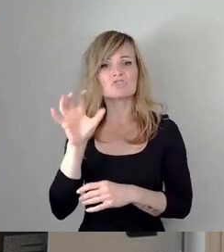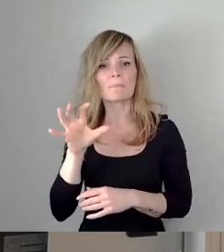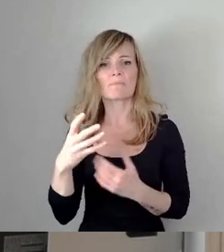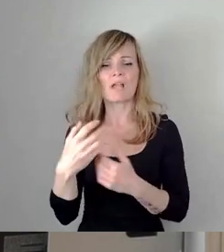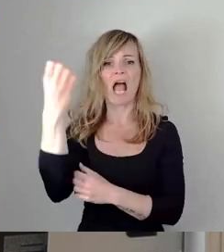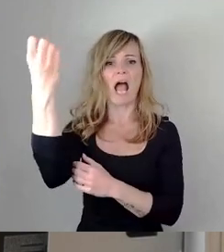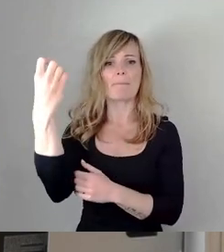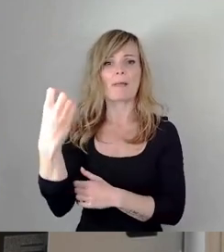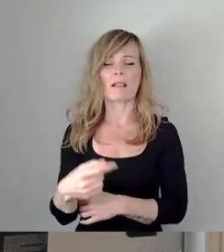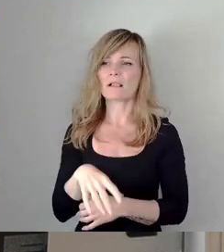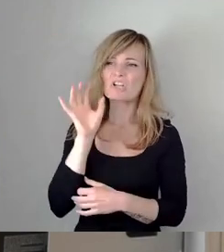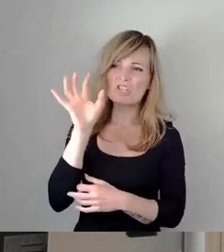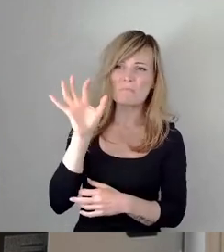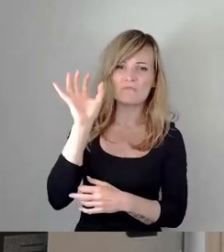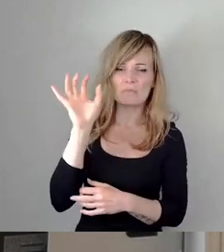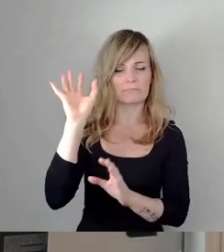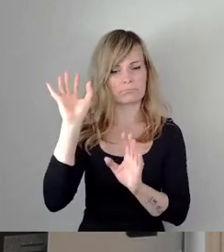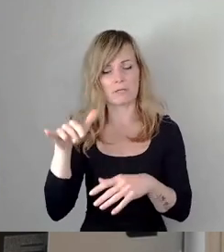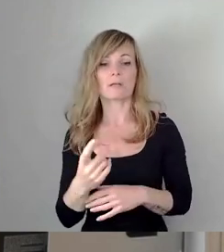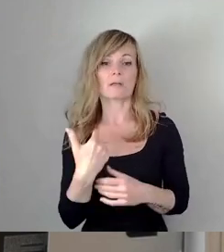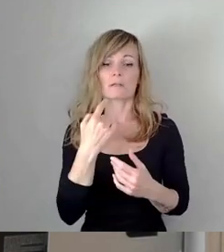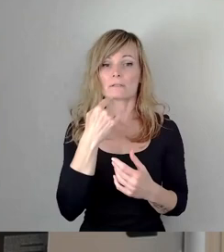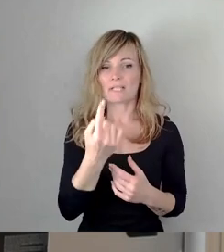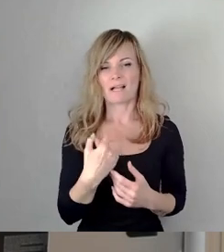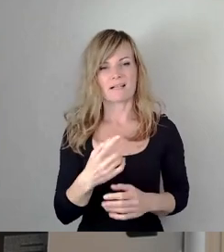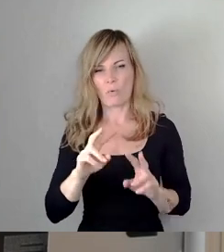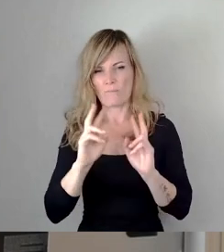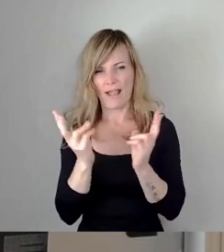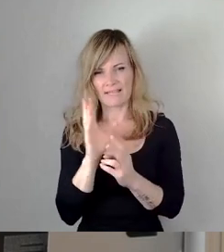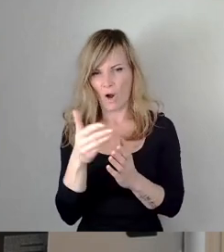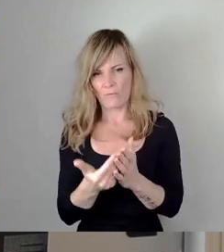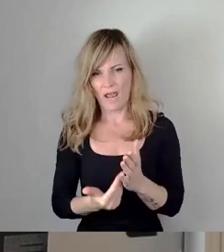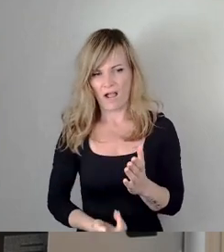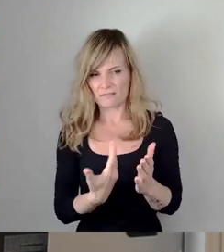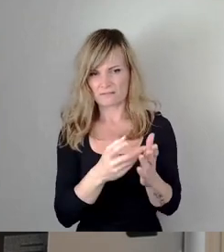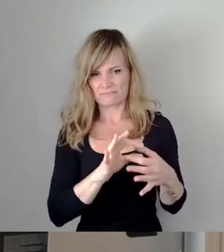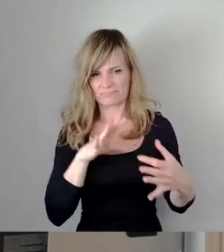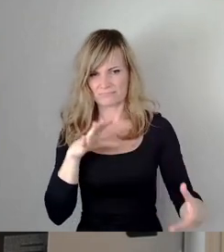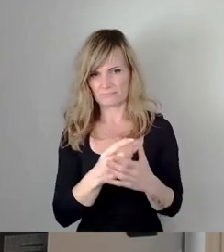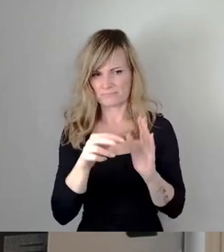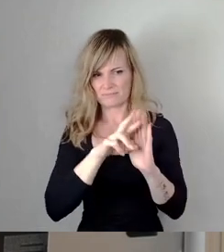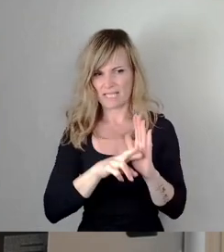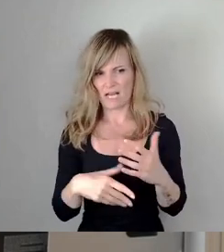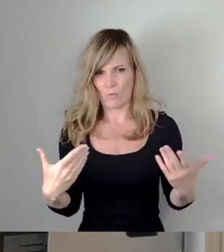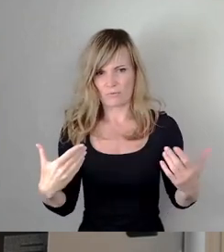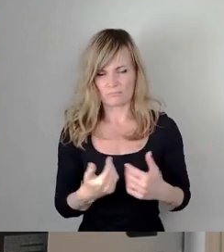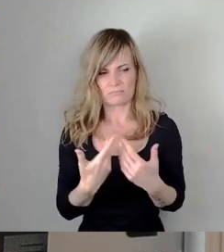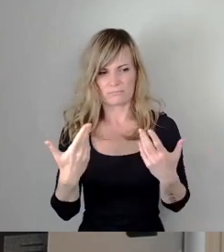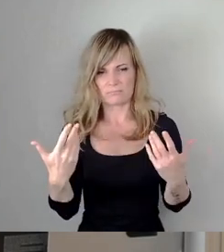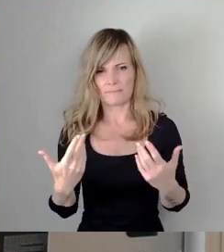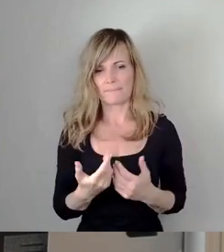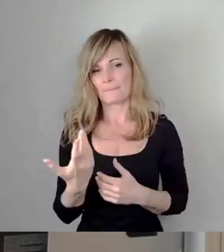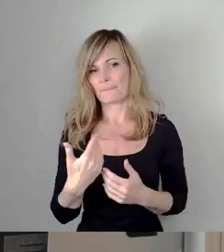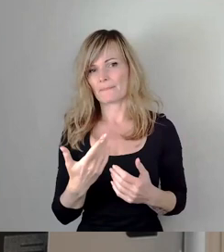hinweisen, dass die wesentlichen Regelungen auch nichts mit Umweltauflagen zu tun haben oder dergleichen, sondern dass es aus Zeiten